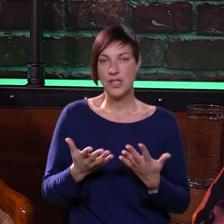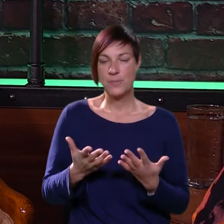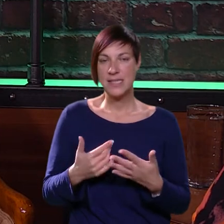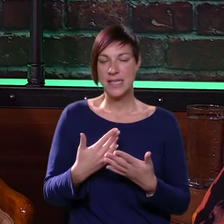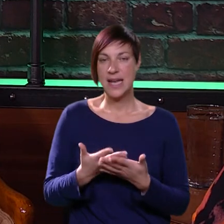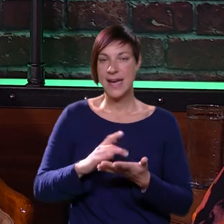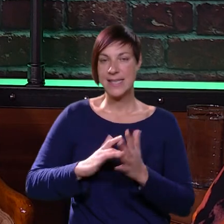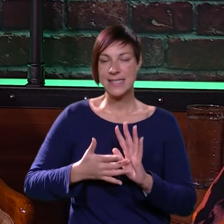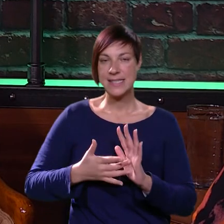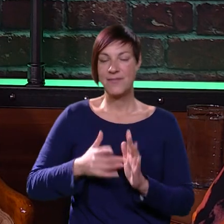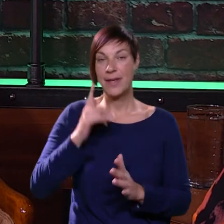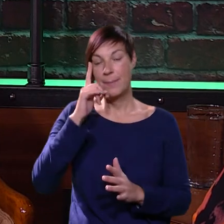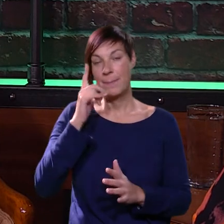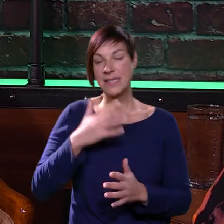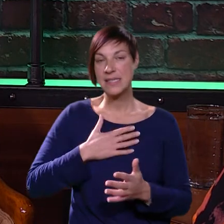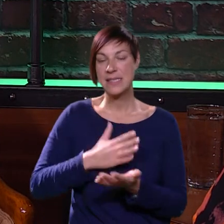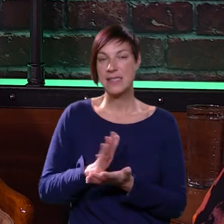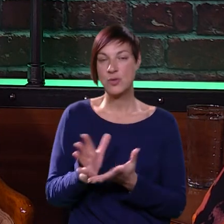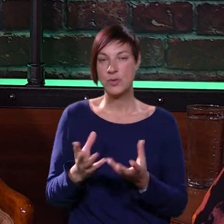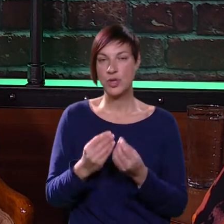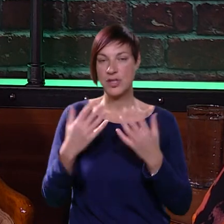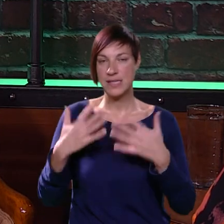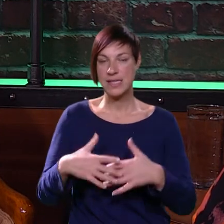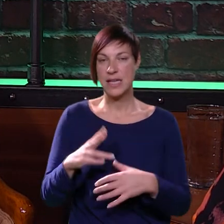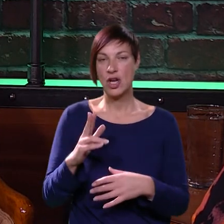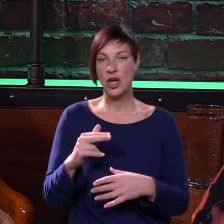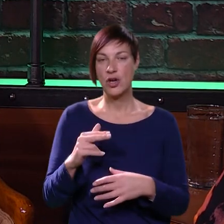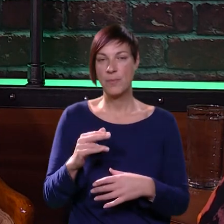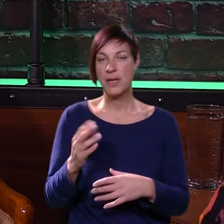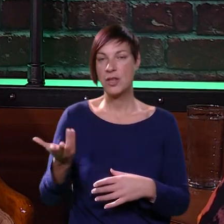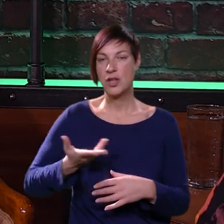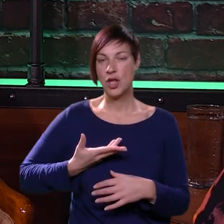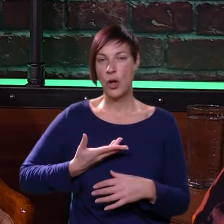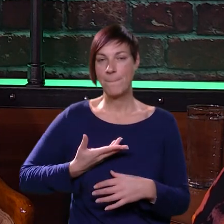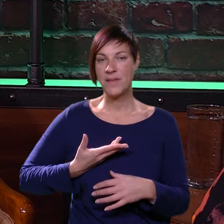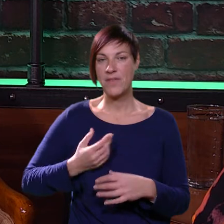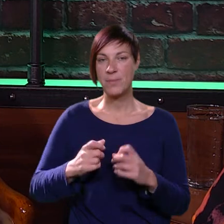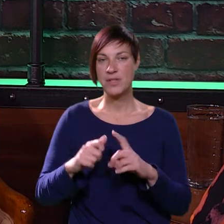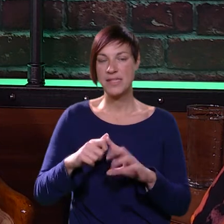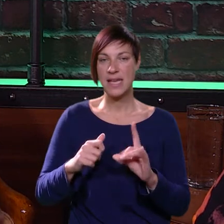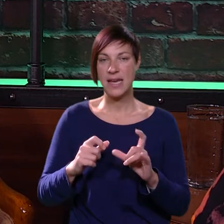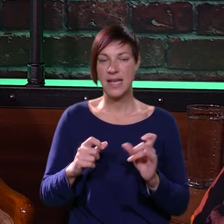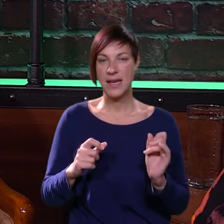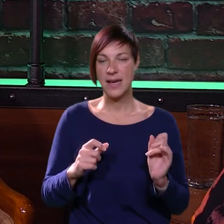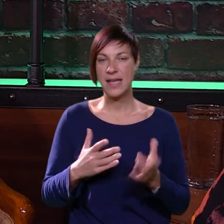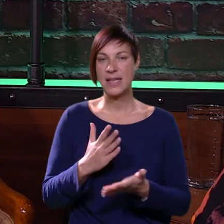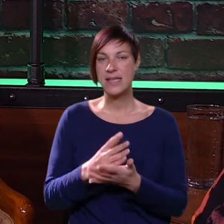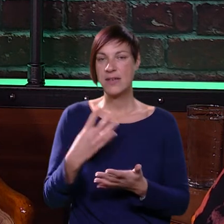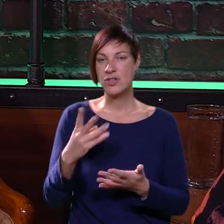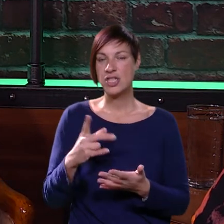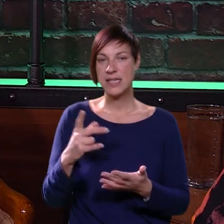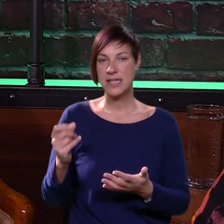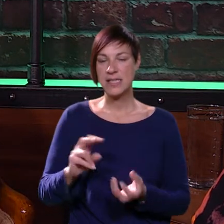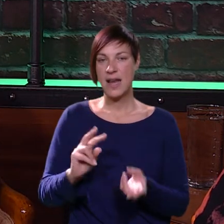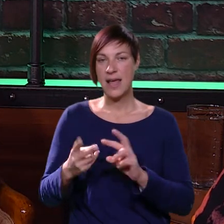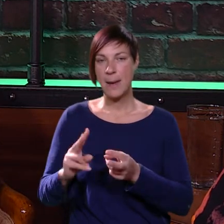obzira na to sve, mi se sad služimo dosta tehnologije, imamo, dobivamo te skenere, svako